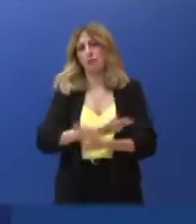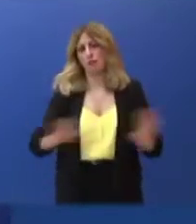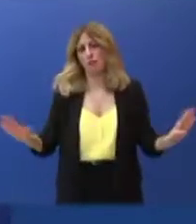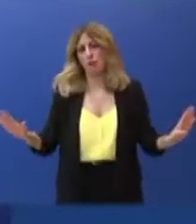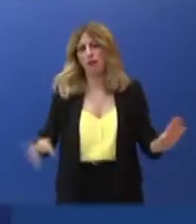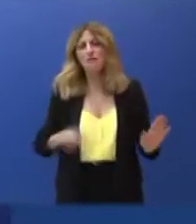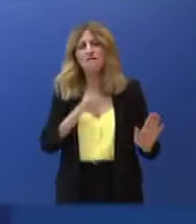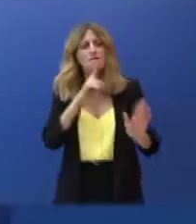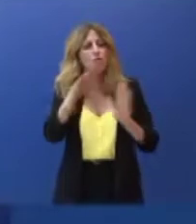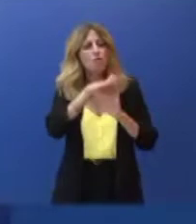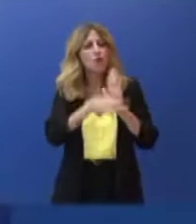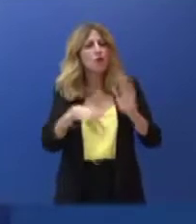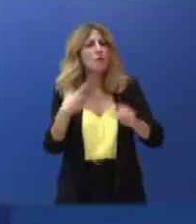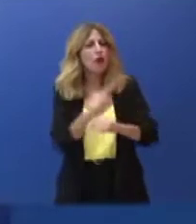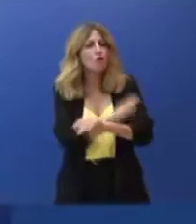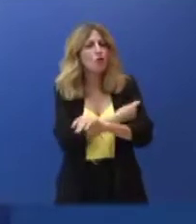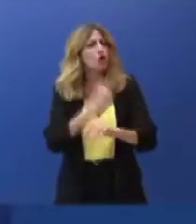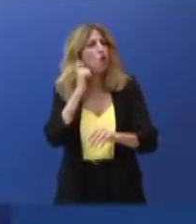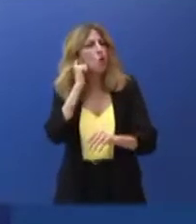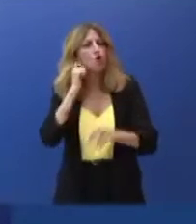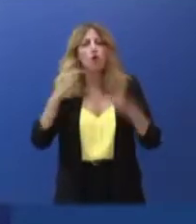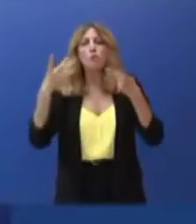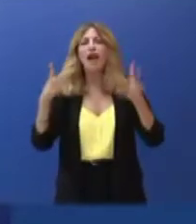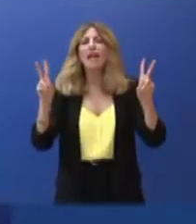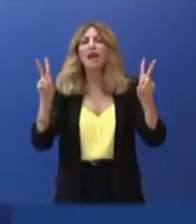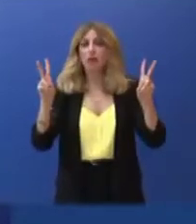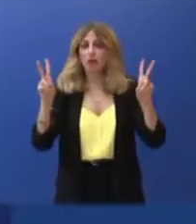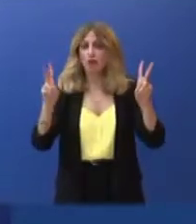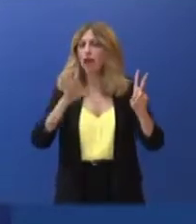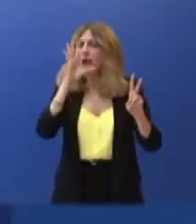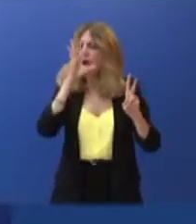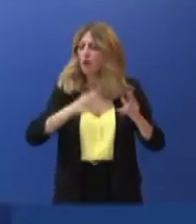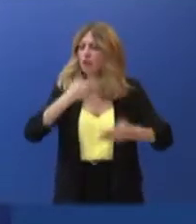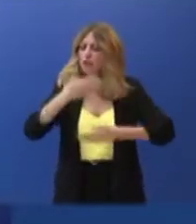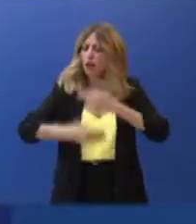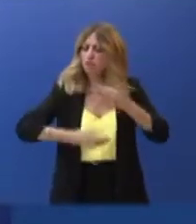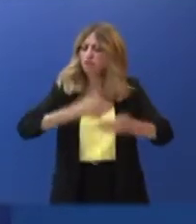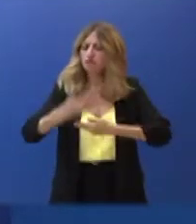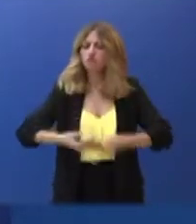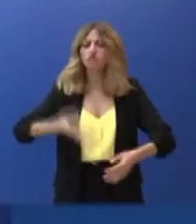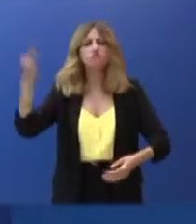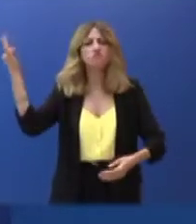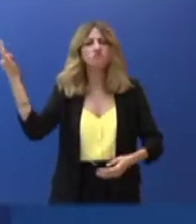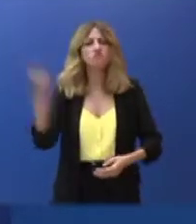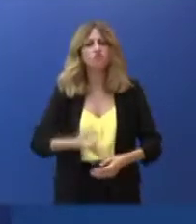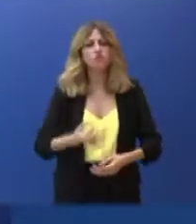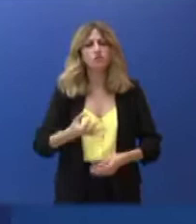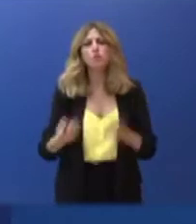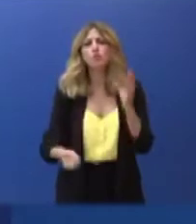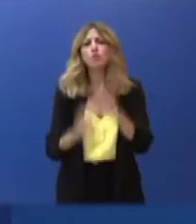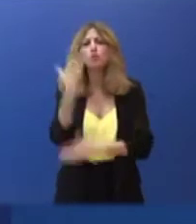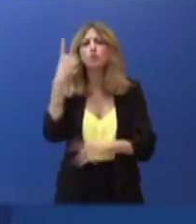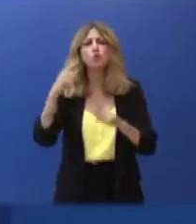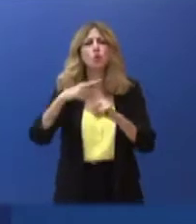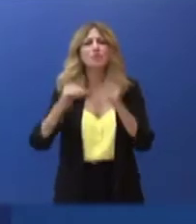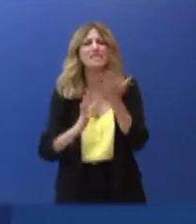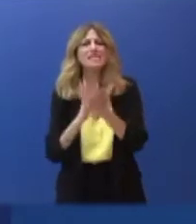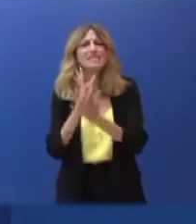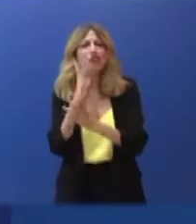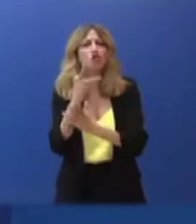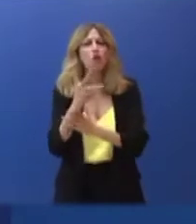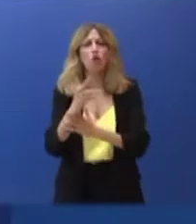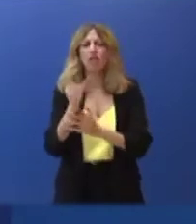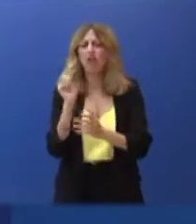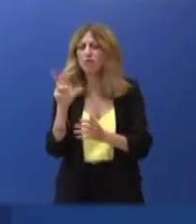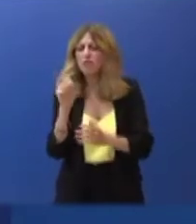Ελευθερία συνεχίζεται με υποδειγματικό τρόπο και πλήρη αξιοποίηση των νέων τεχνολογιών, γεγονός που δημιουργεί μια νέα σχέση εμπιστοσύνης